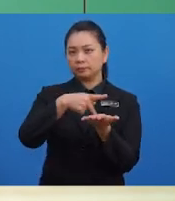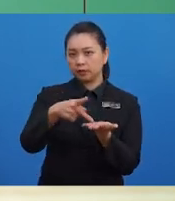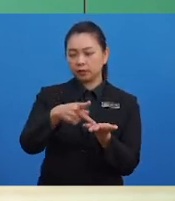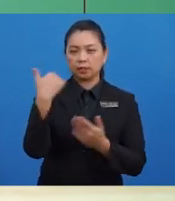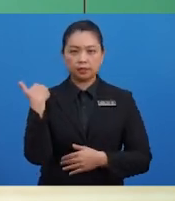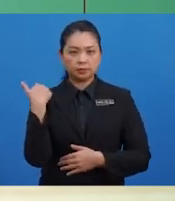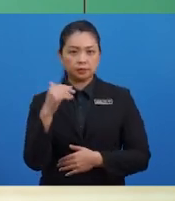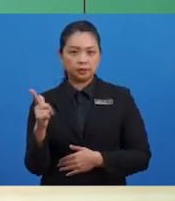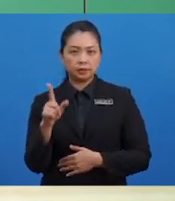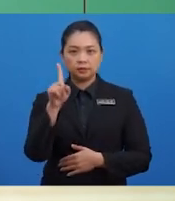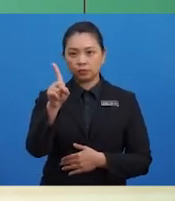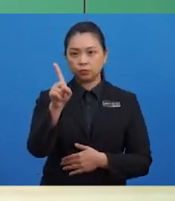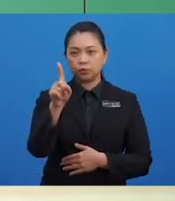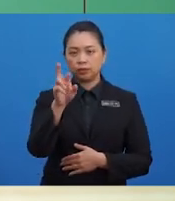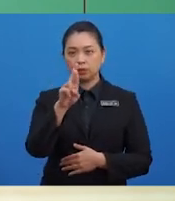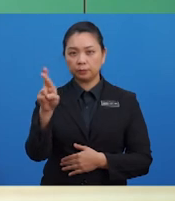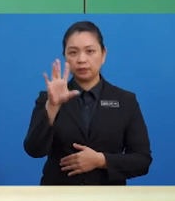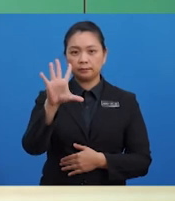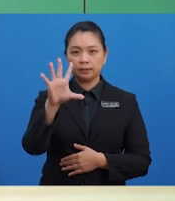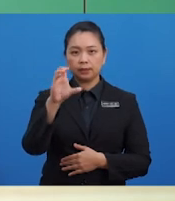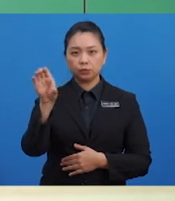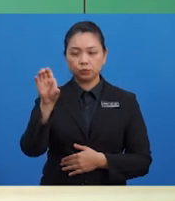RM1,500.